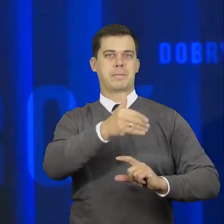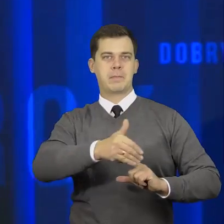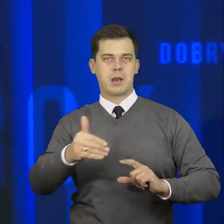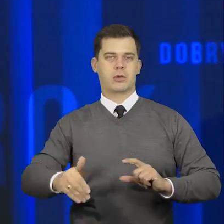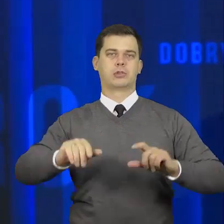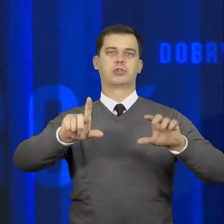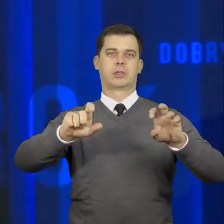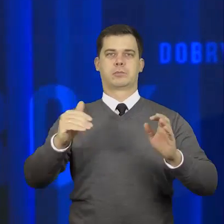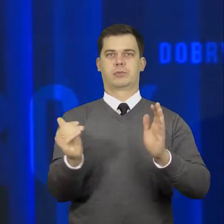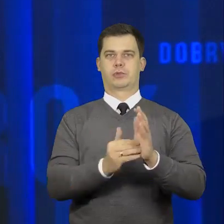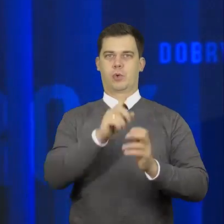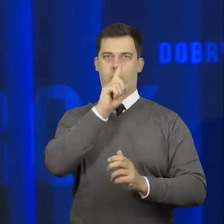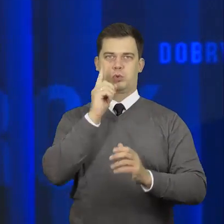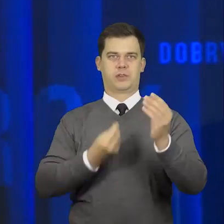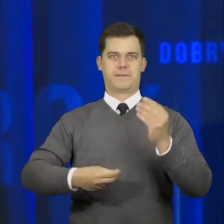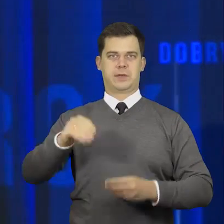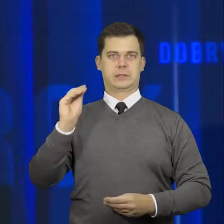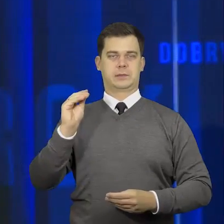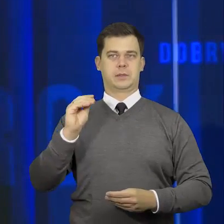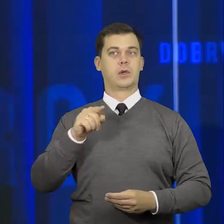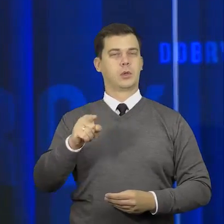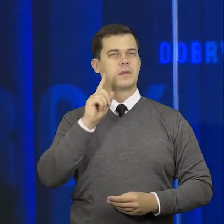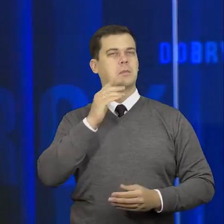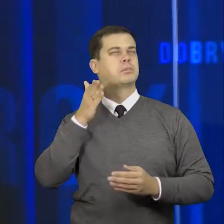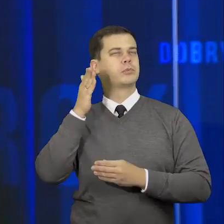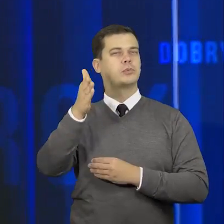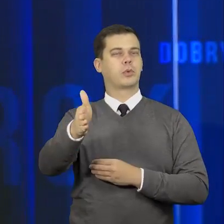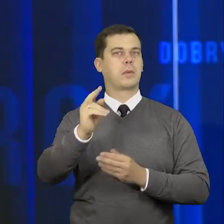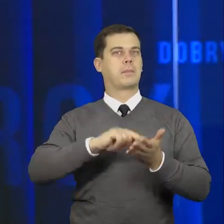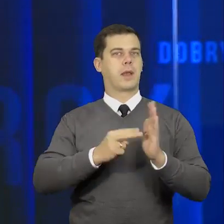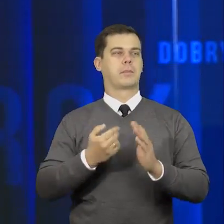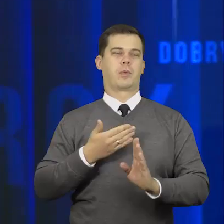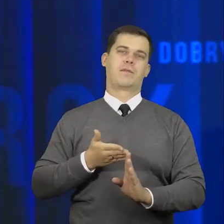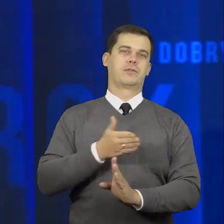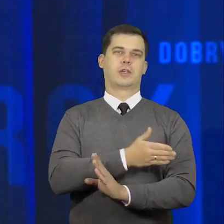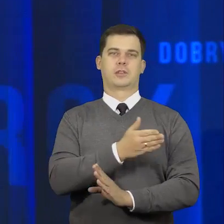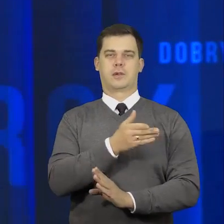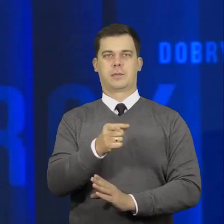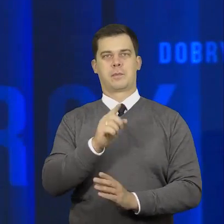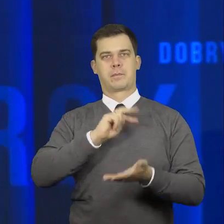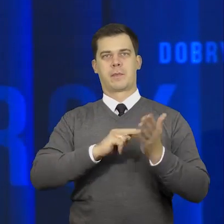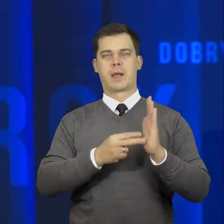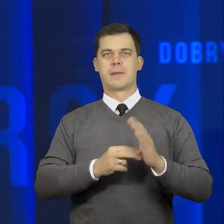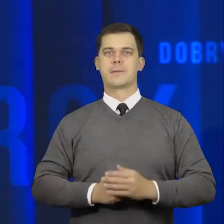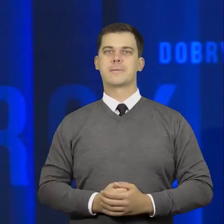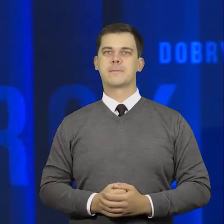mln 700 tys. od tej, którą przewidywały poprzednie prognozy.